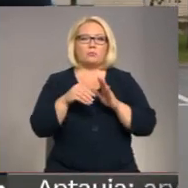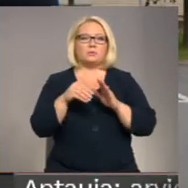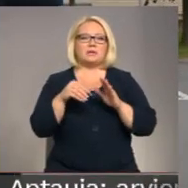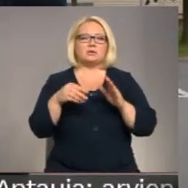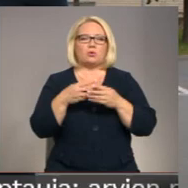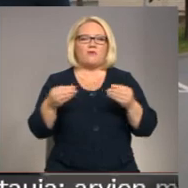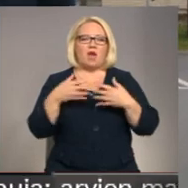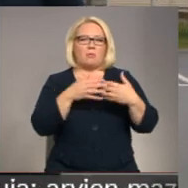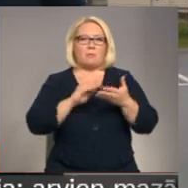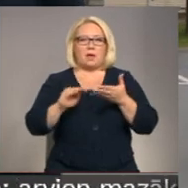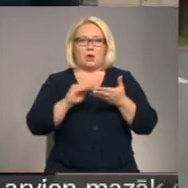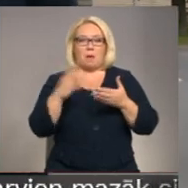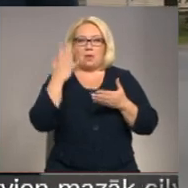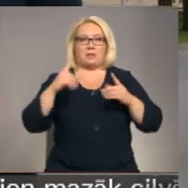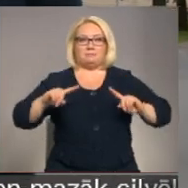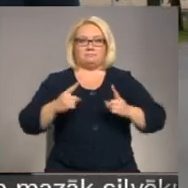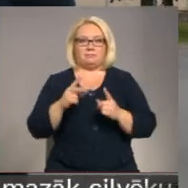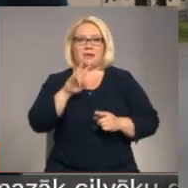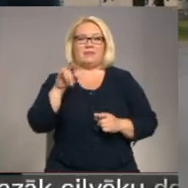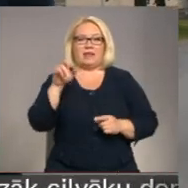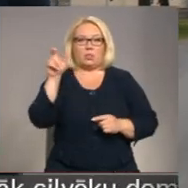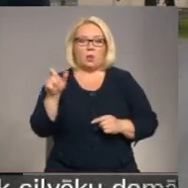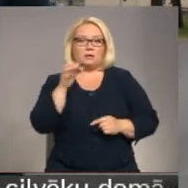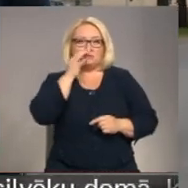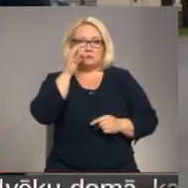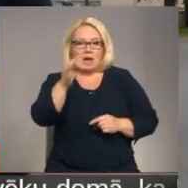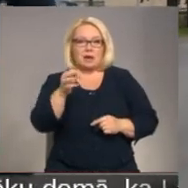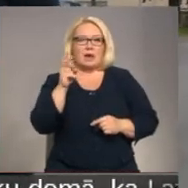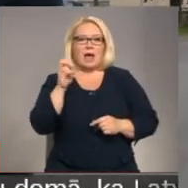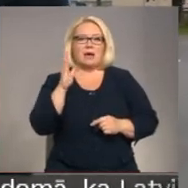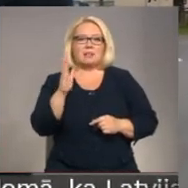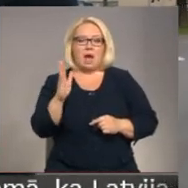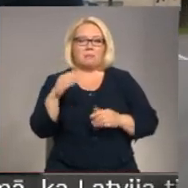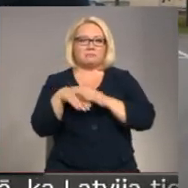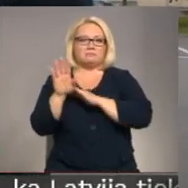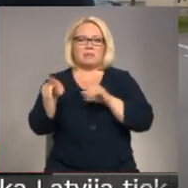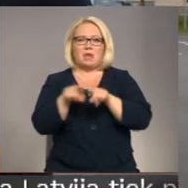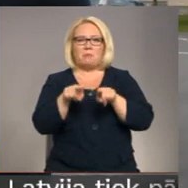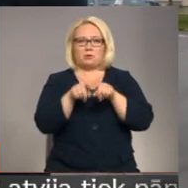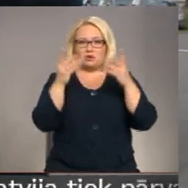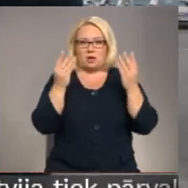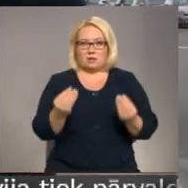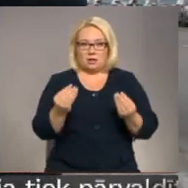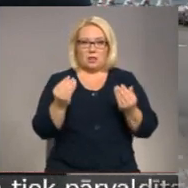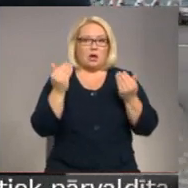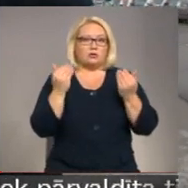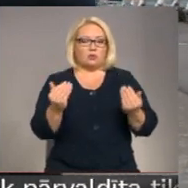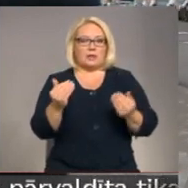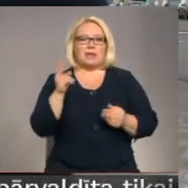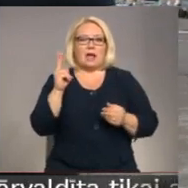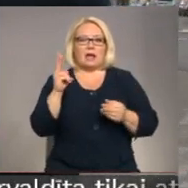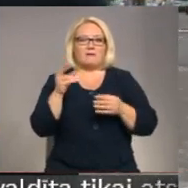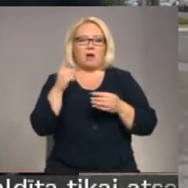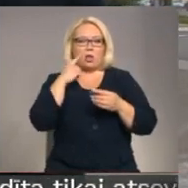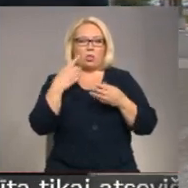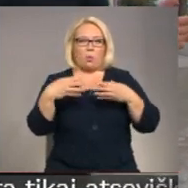apkarošanas biroja piekdienā aizturētais Aigars Vītols stāsts, ka knabu tēlpas esot pametis tajā pašā dienā. Šodien Čekavas novada